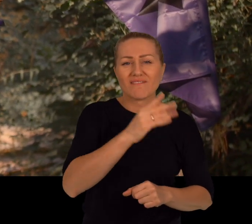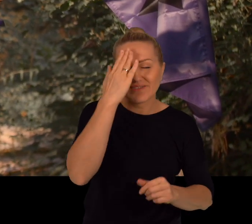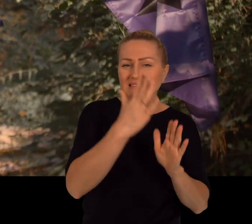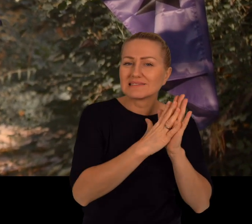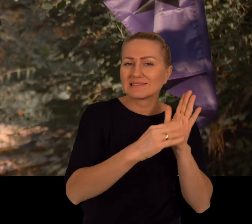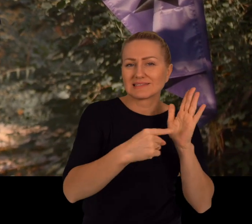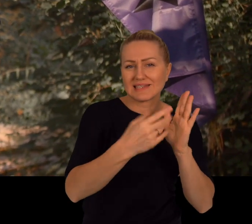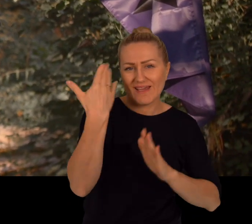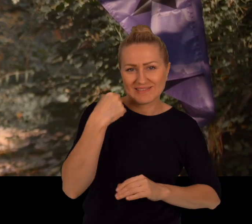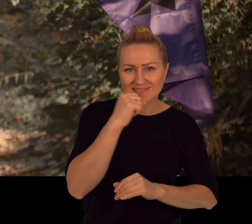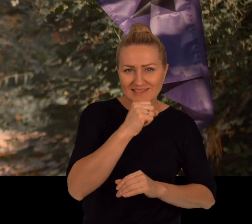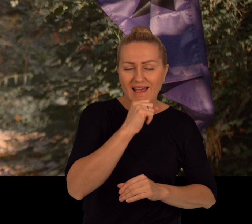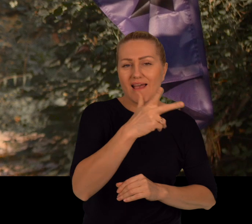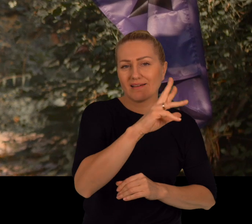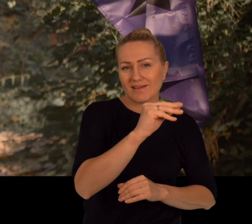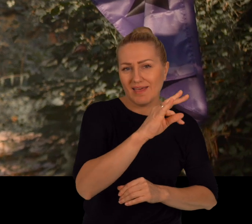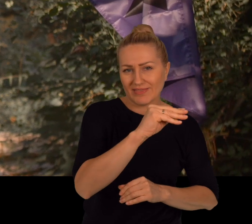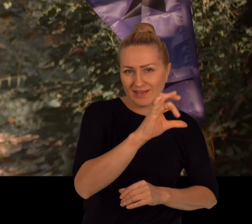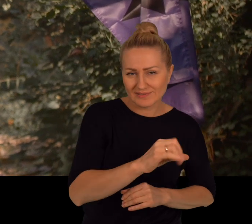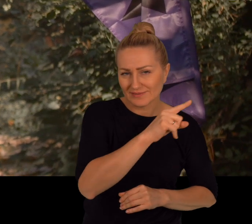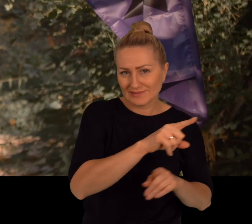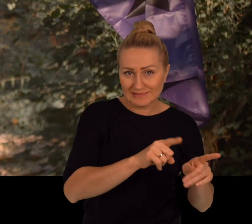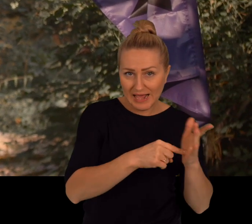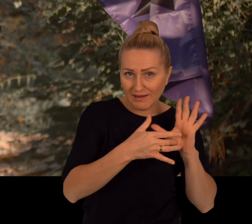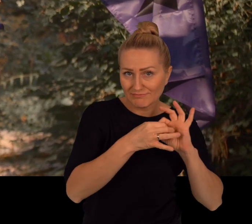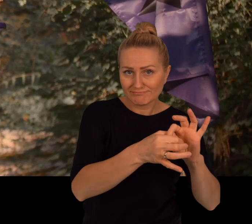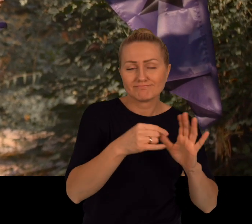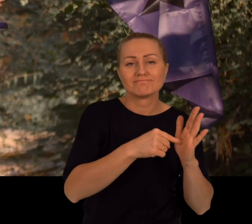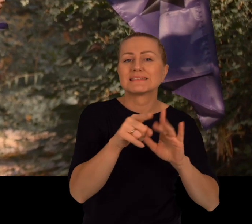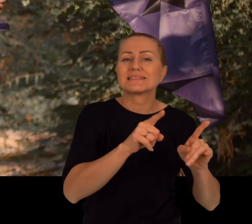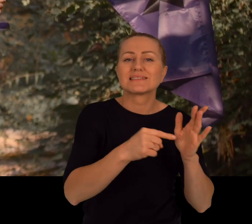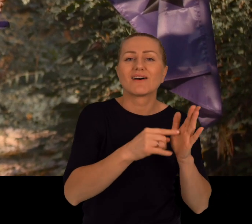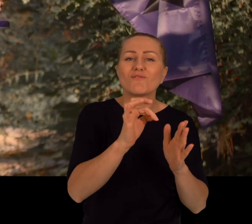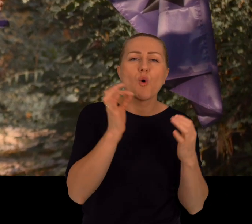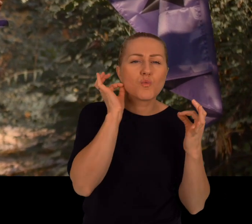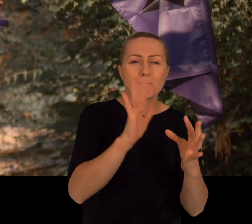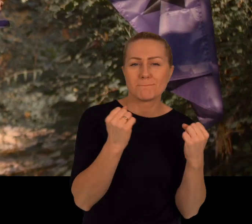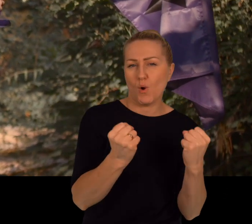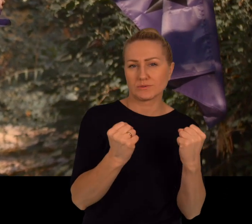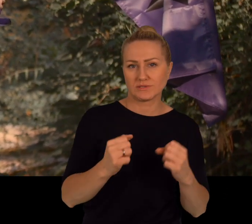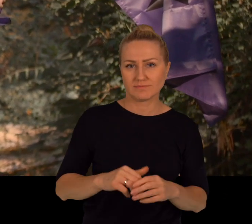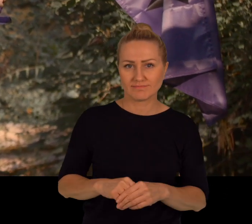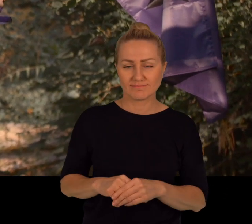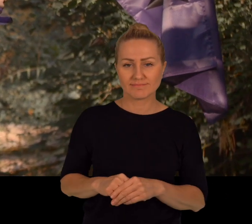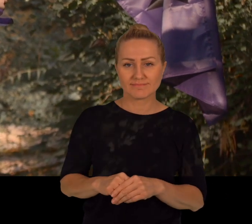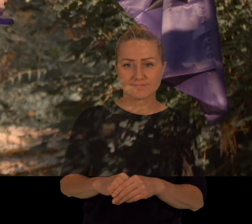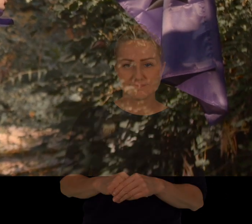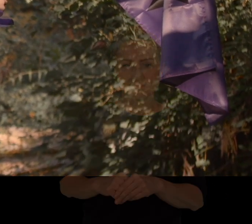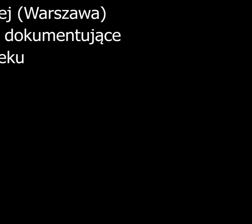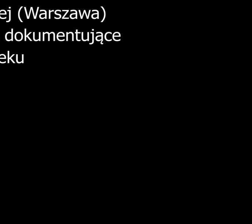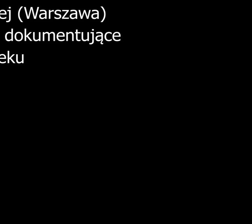był starym znakiem poginicznym, kreteńskim, który oznaczał po prostu właśnie kobicą moc.